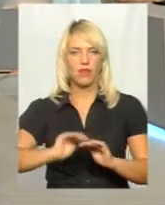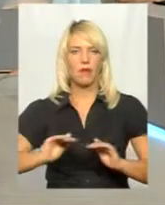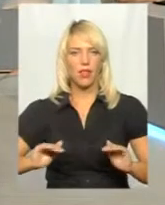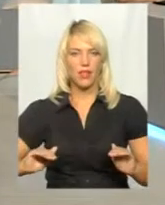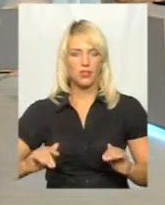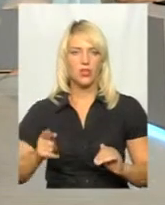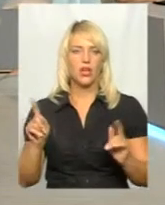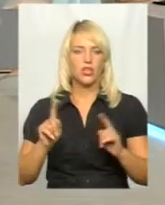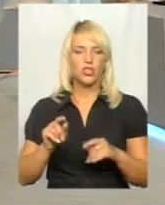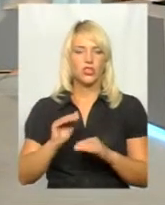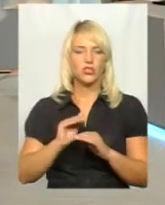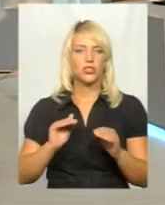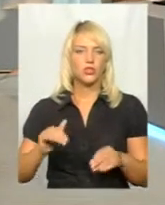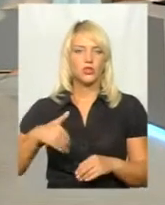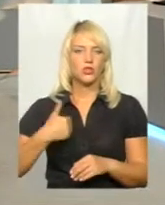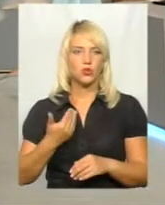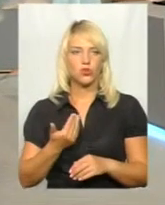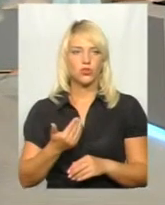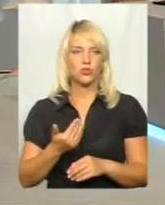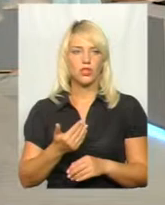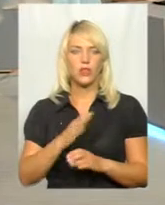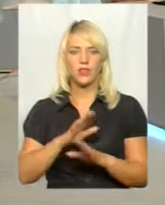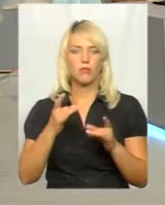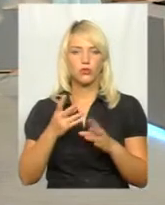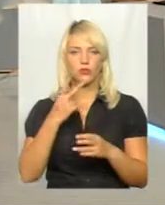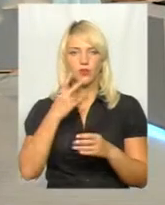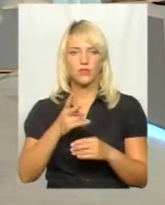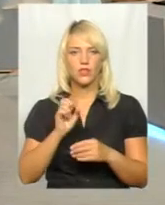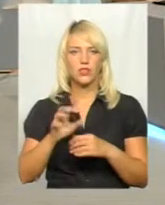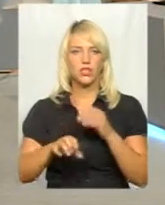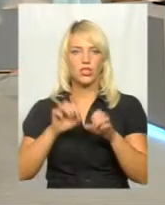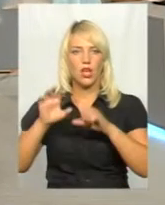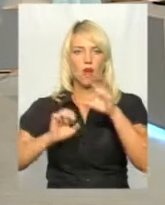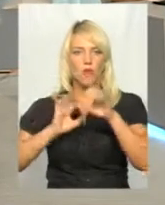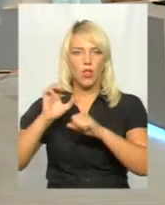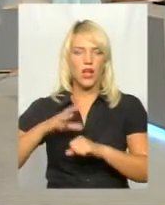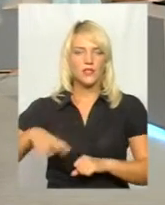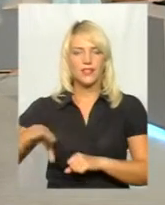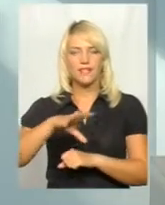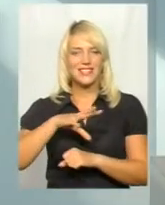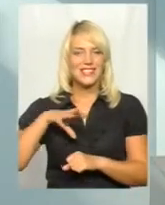І то, що вони хочуть не то, щоб подивитися, а ще й полазити скрізь.